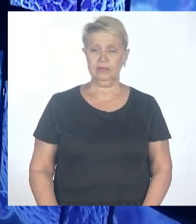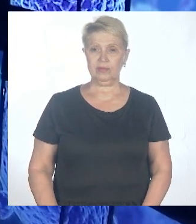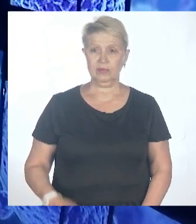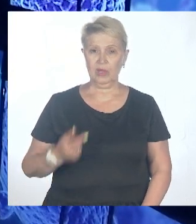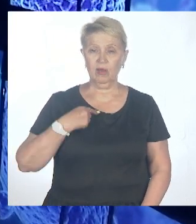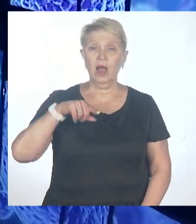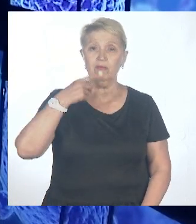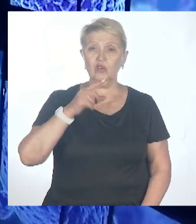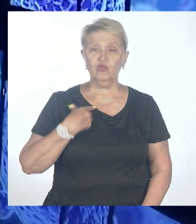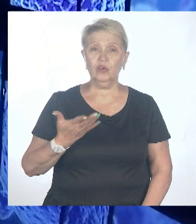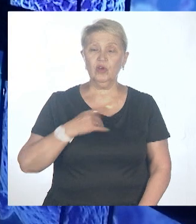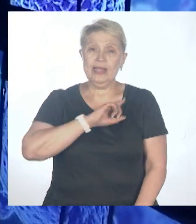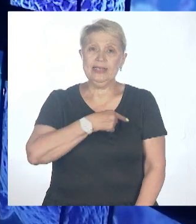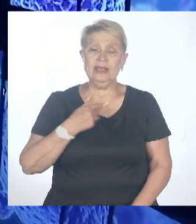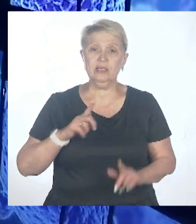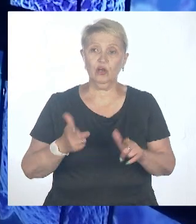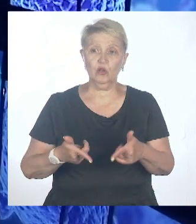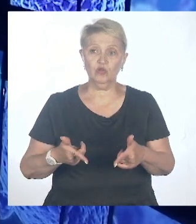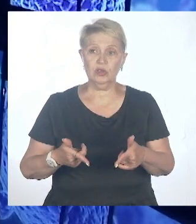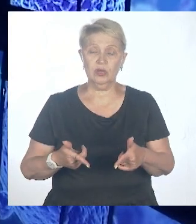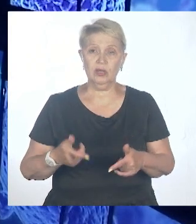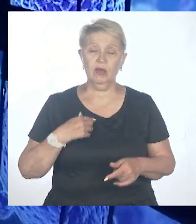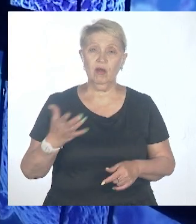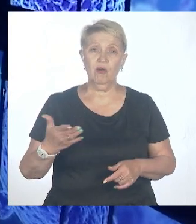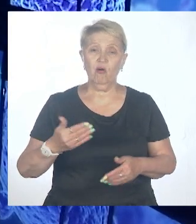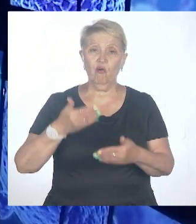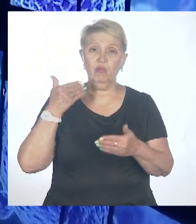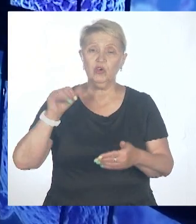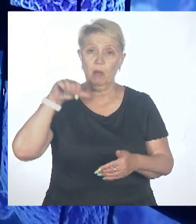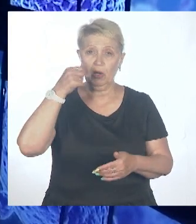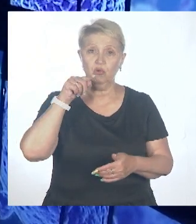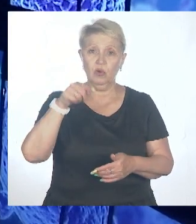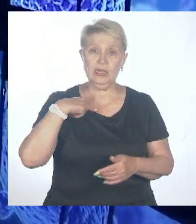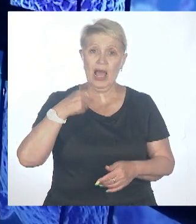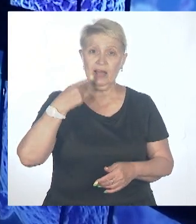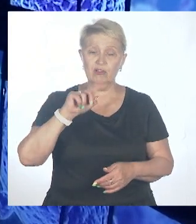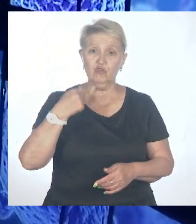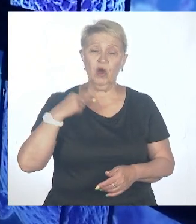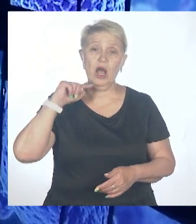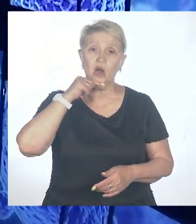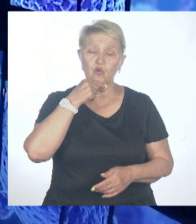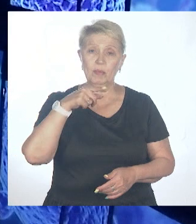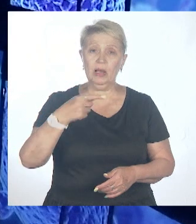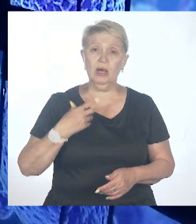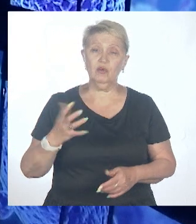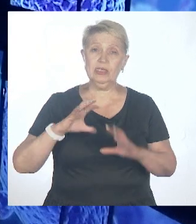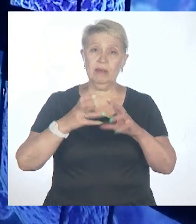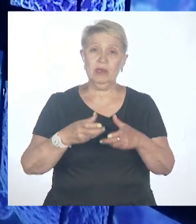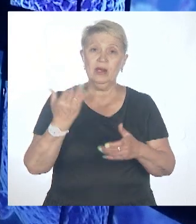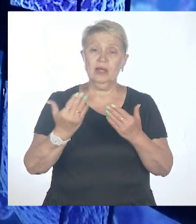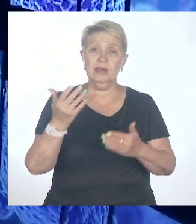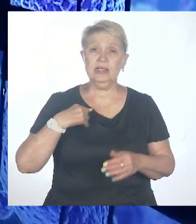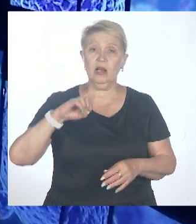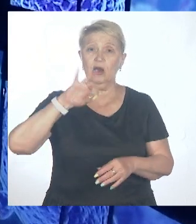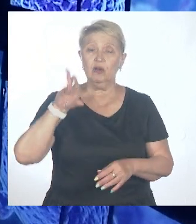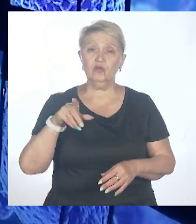соглашусь. Не знаю, какой порядок цифр, но в прошлом году он говорил, что экономика мира из-за коронавируса потеряет порядка 30